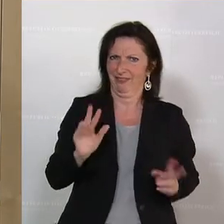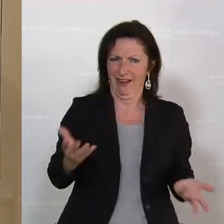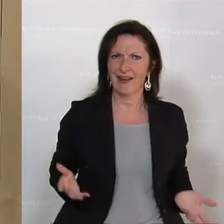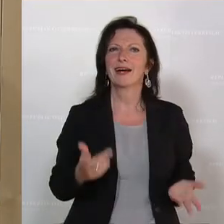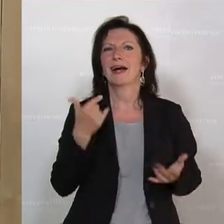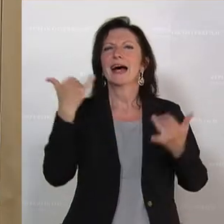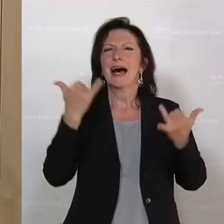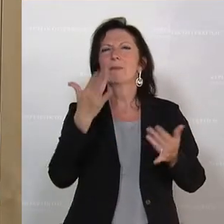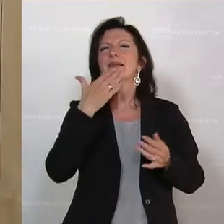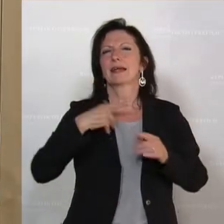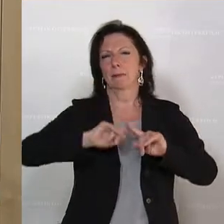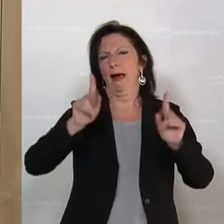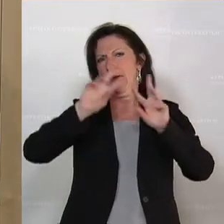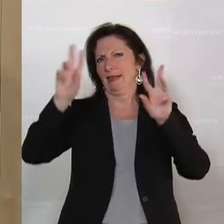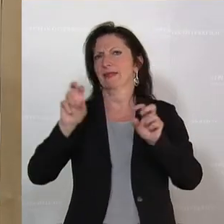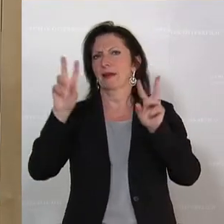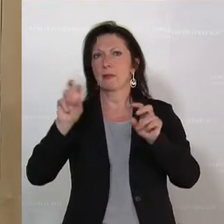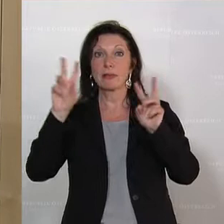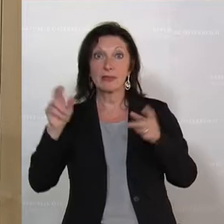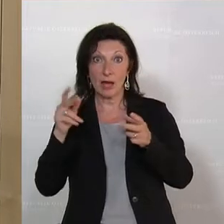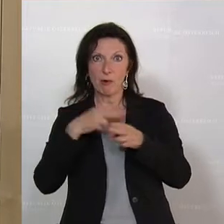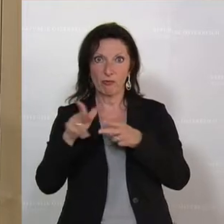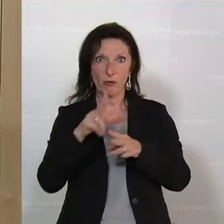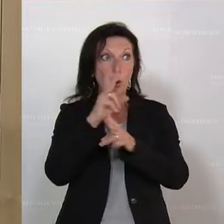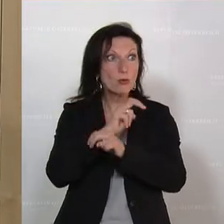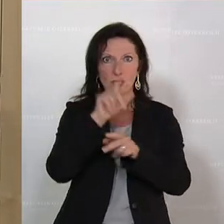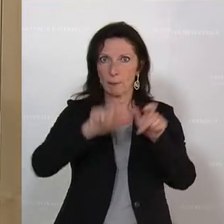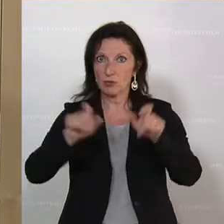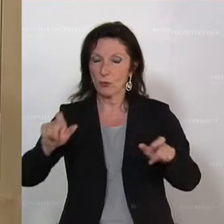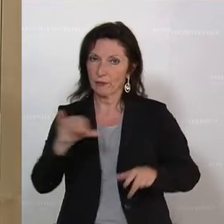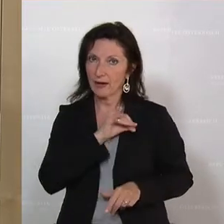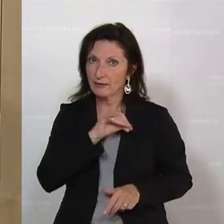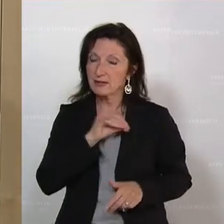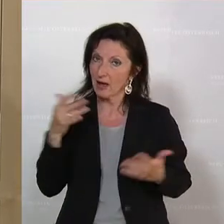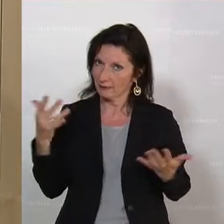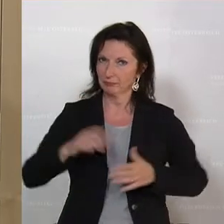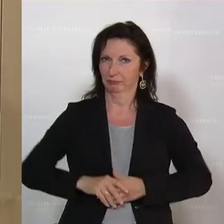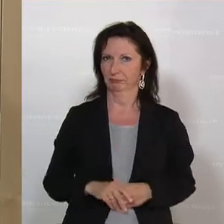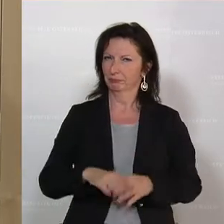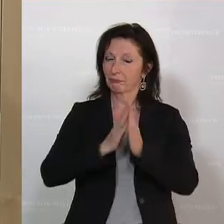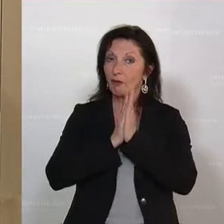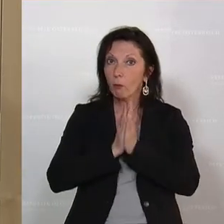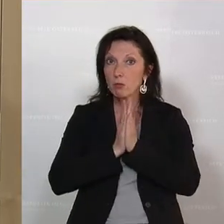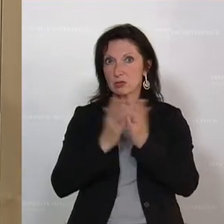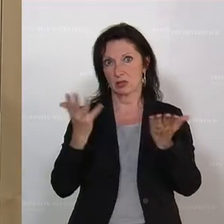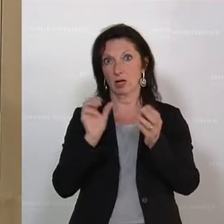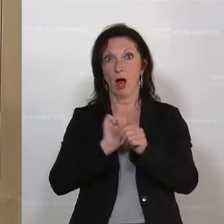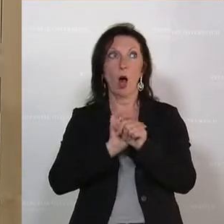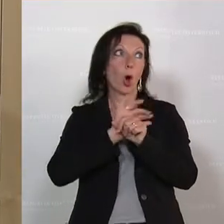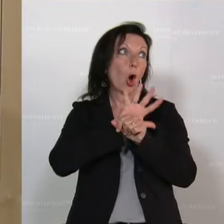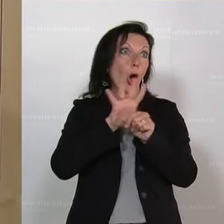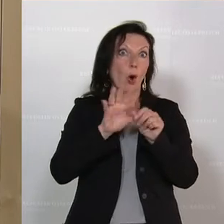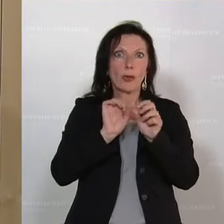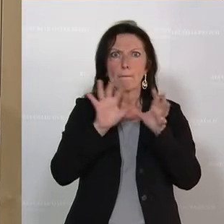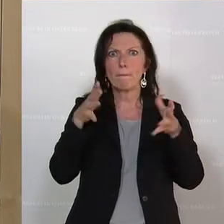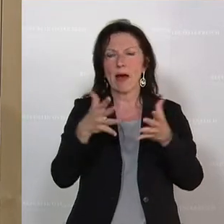etwas zuwenden, das glaube ich, die Österreicherinnen und Österreicher wirklich interessiert. Nämlich, dass wir Gott sei Dank sehr gut aus der Corona-Pandemie